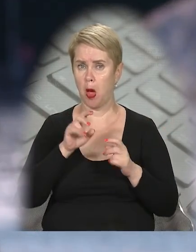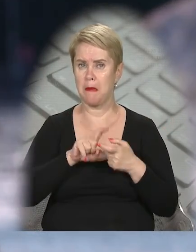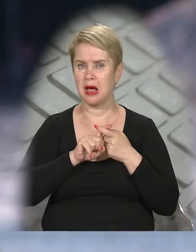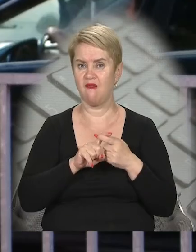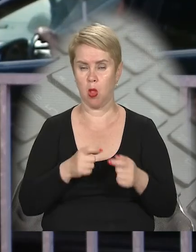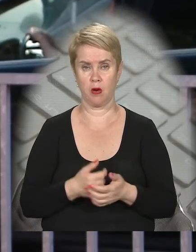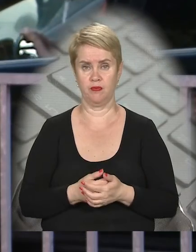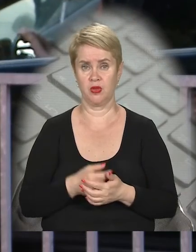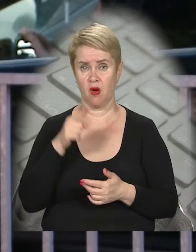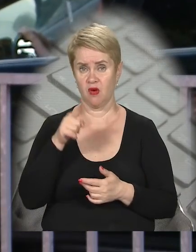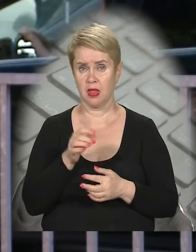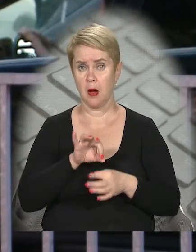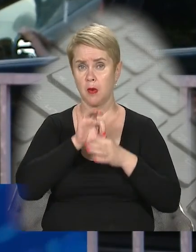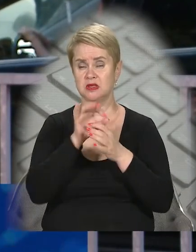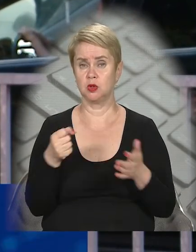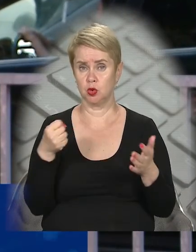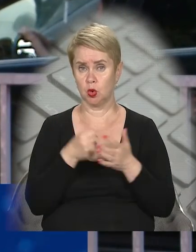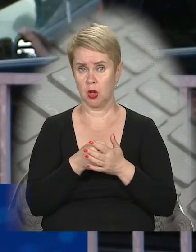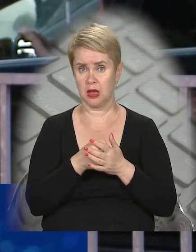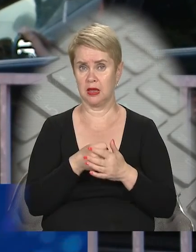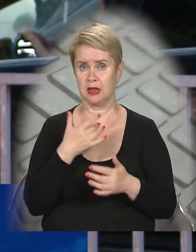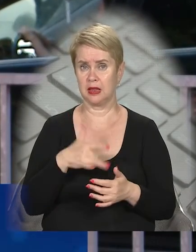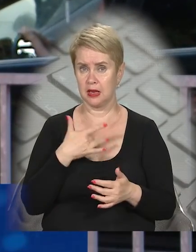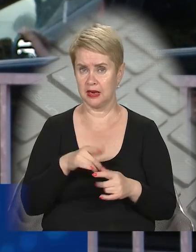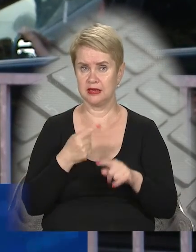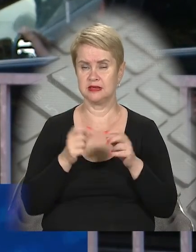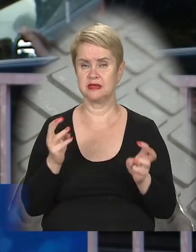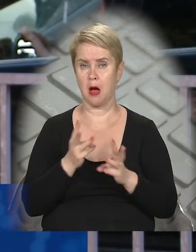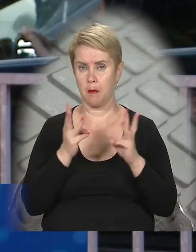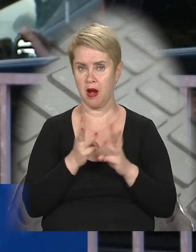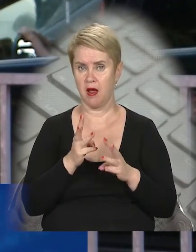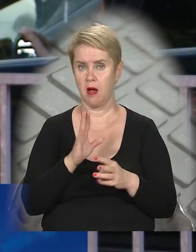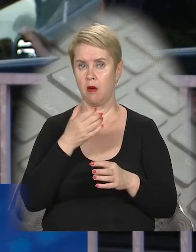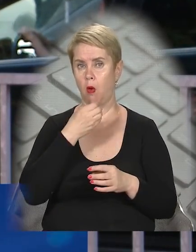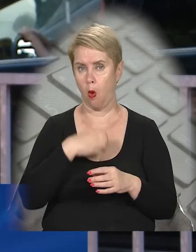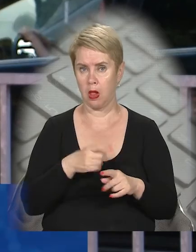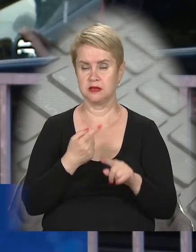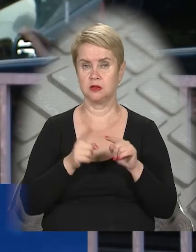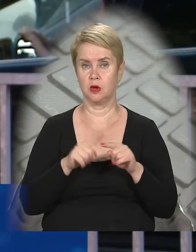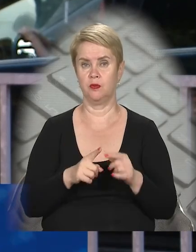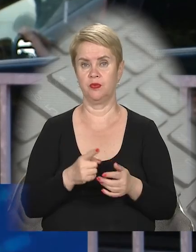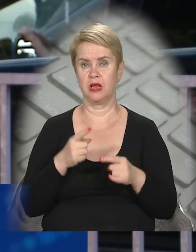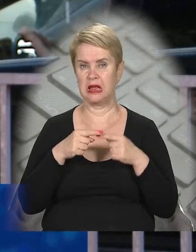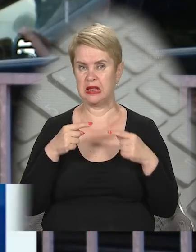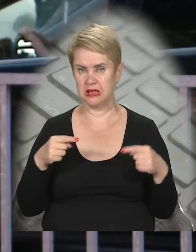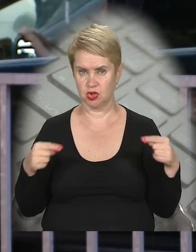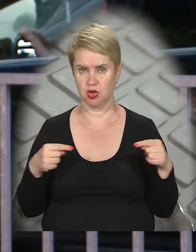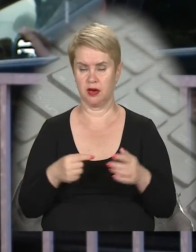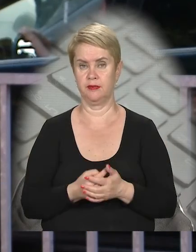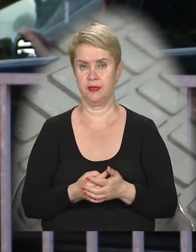мікрофлора. Вона призводить до ентеритів, до запалень вола, до інших